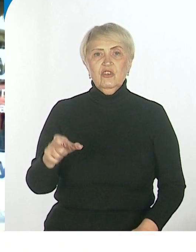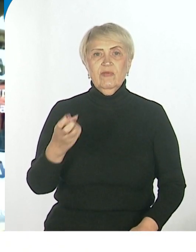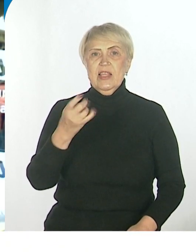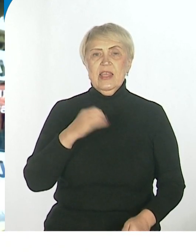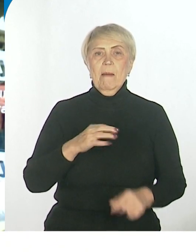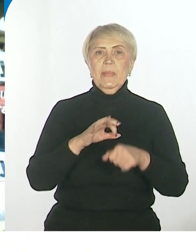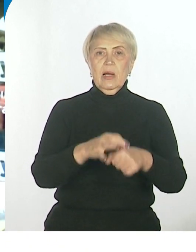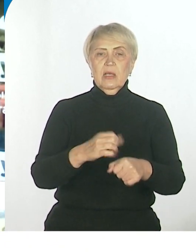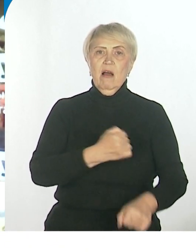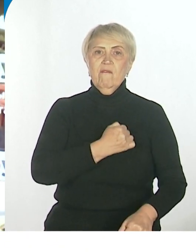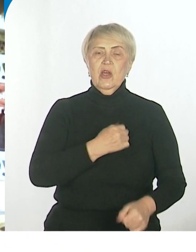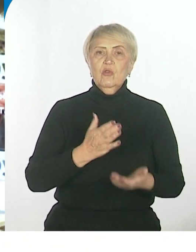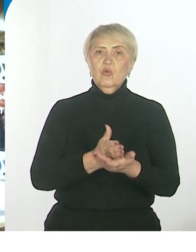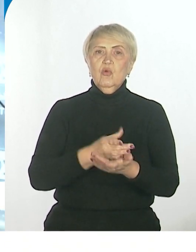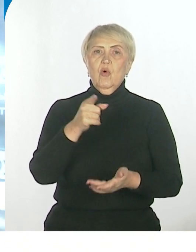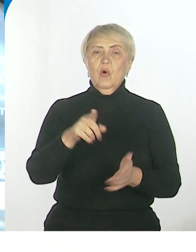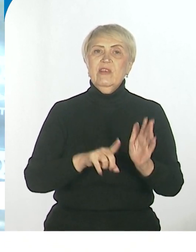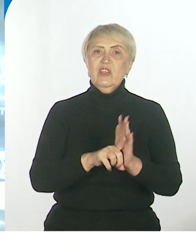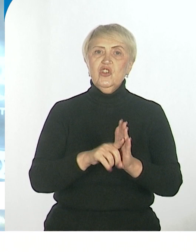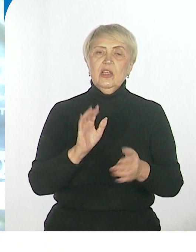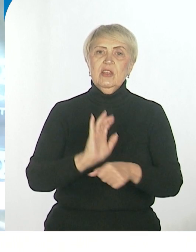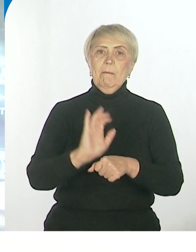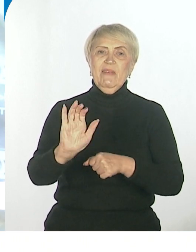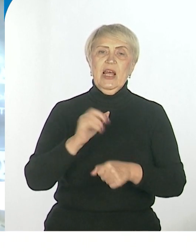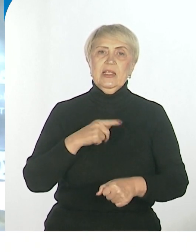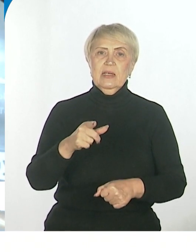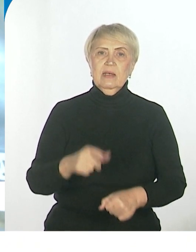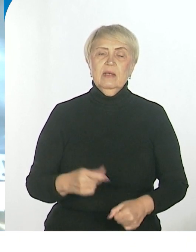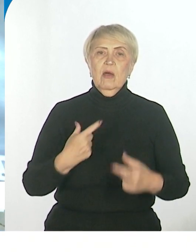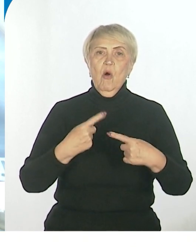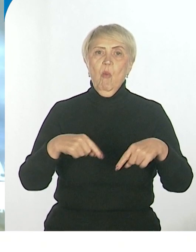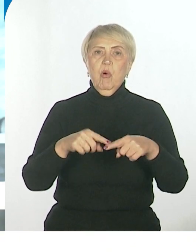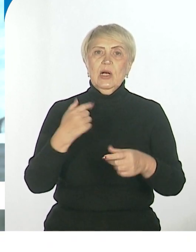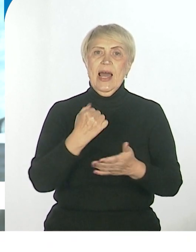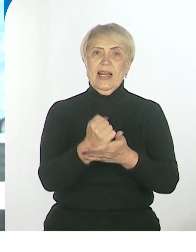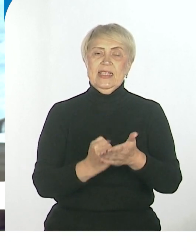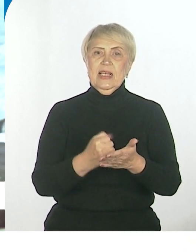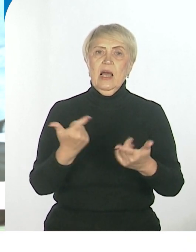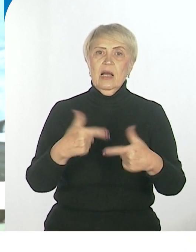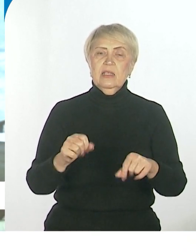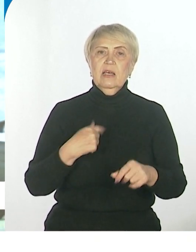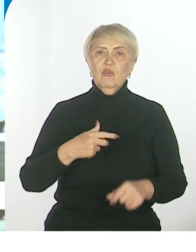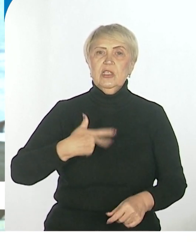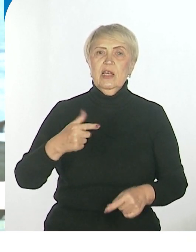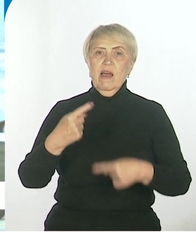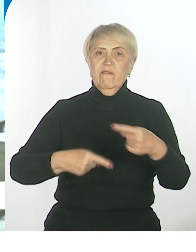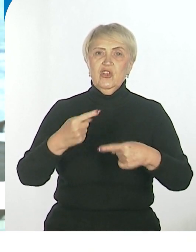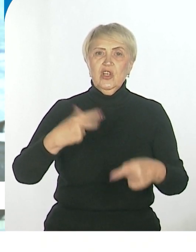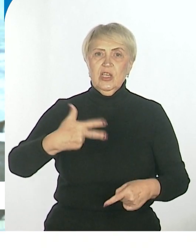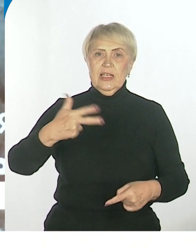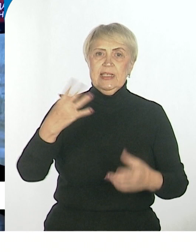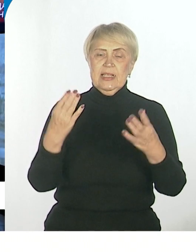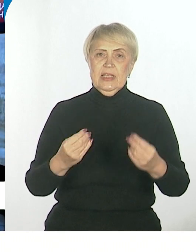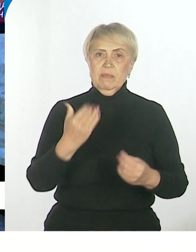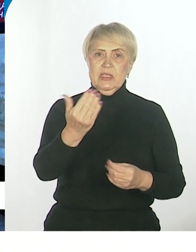проходил военную службу, то он сначала направляется в так называемый полк резерва, где в течение 30 дней с ним проводится